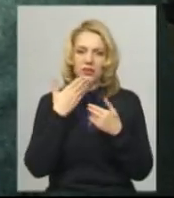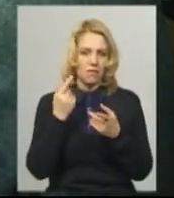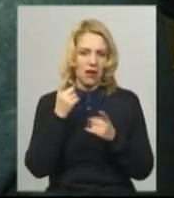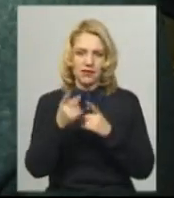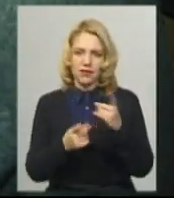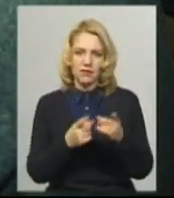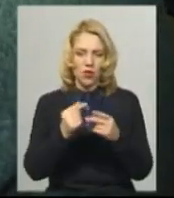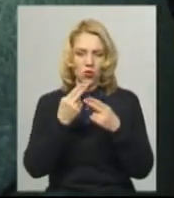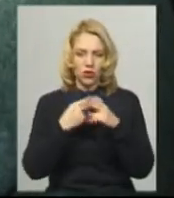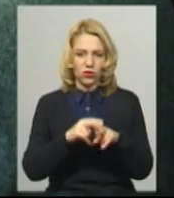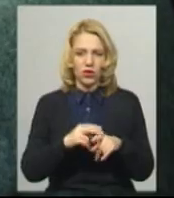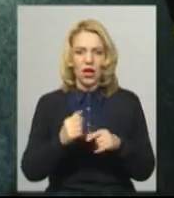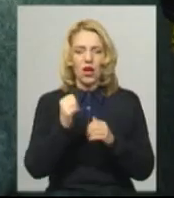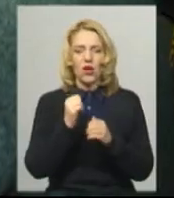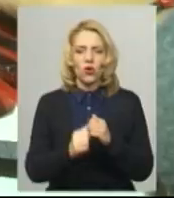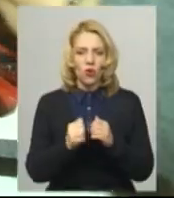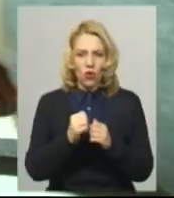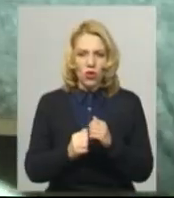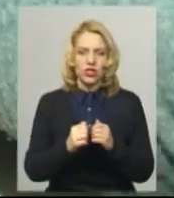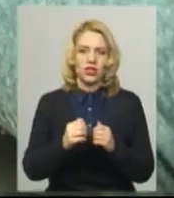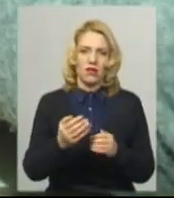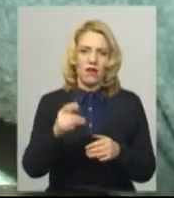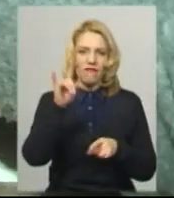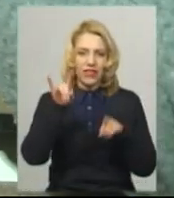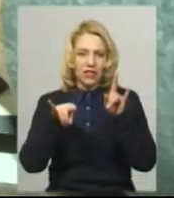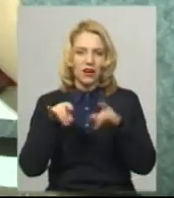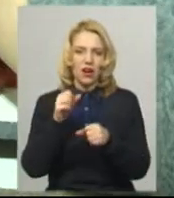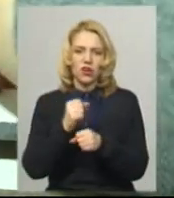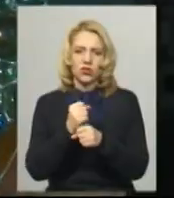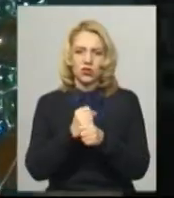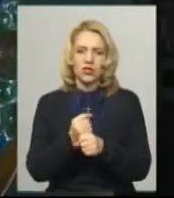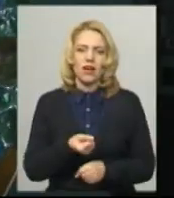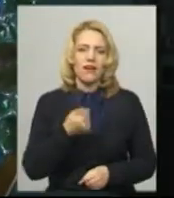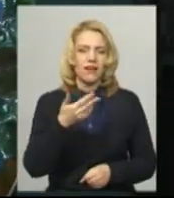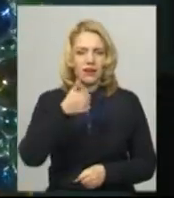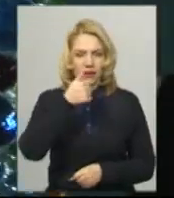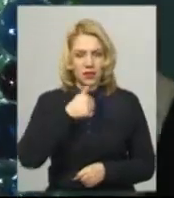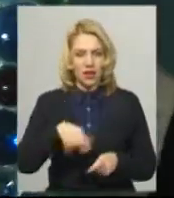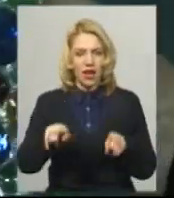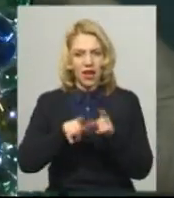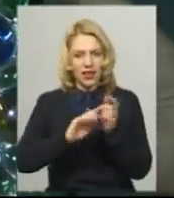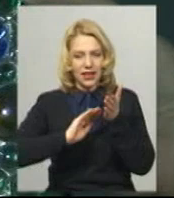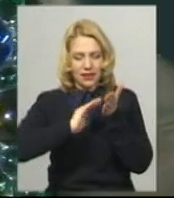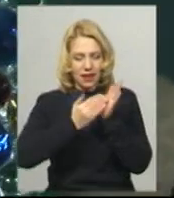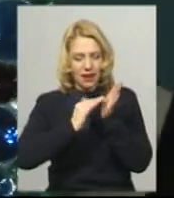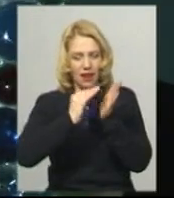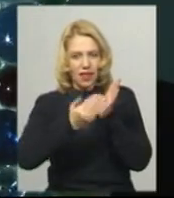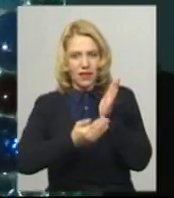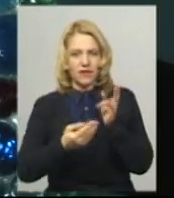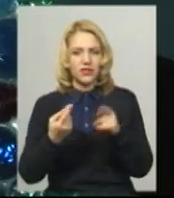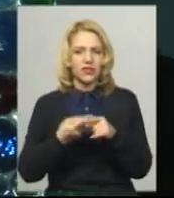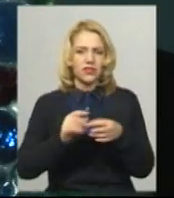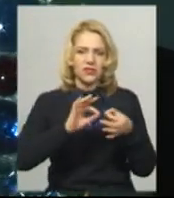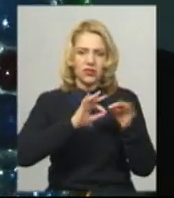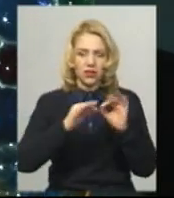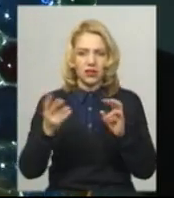Кожен вітраш такою технікою робить кілька місяців, залежно від розміру і складності. Такий рельєфний ще довше, каже Ірина Кляпатура. Спочатку треба зліпити